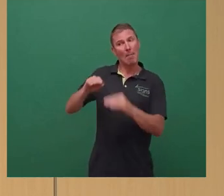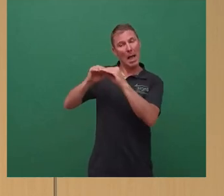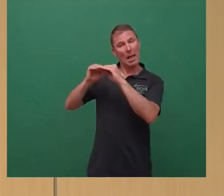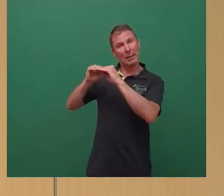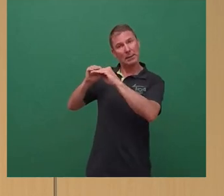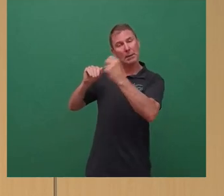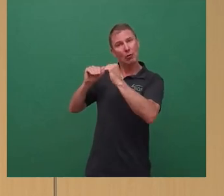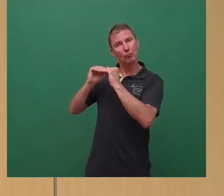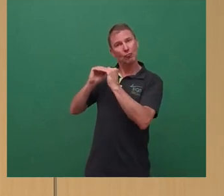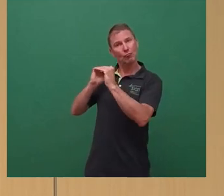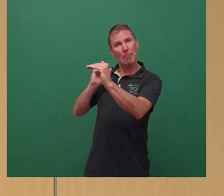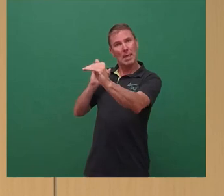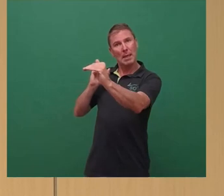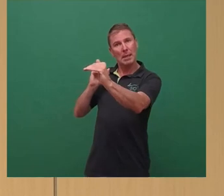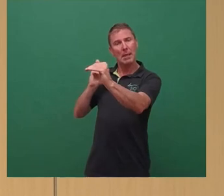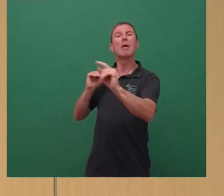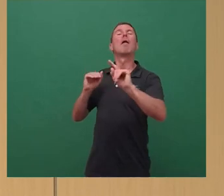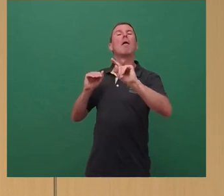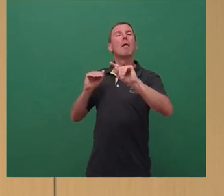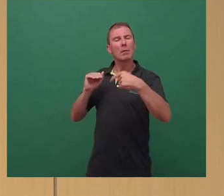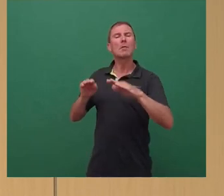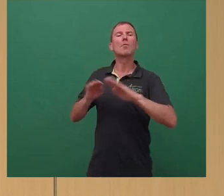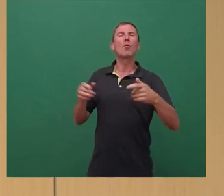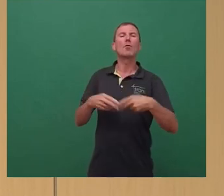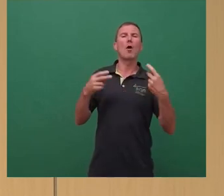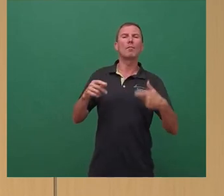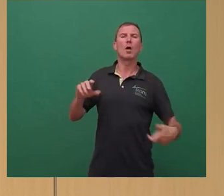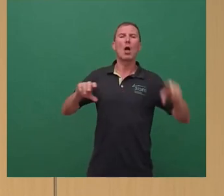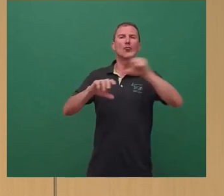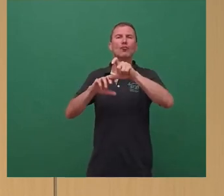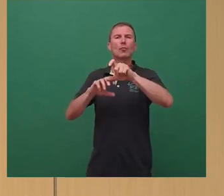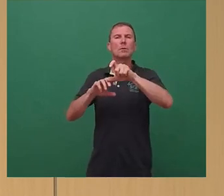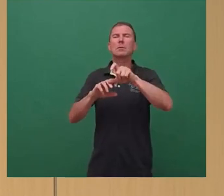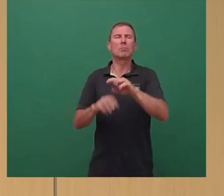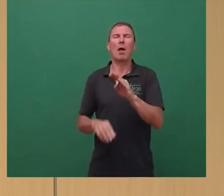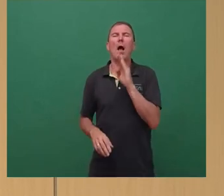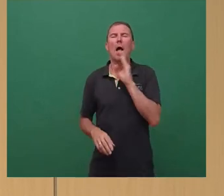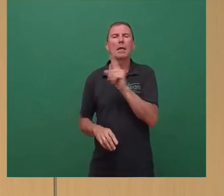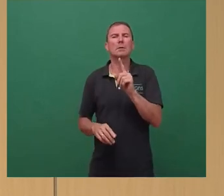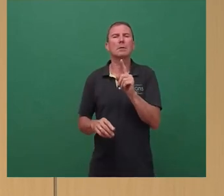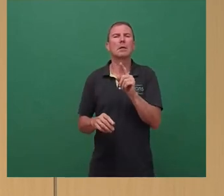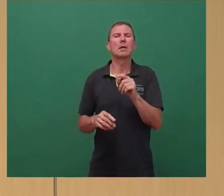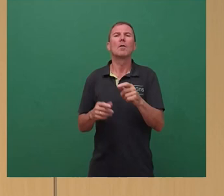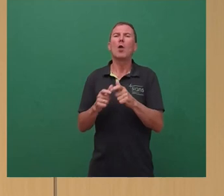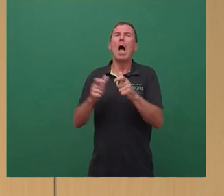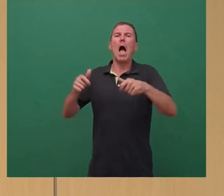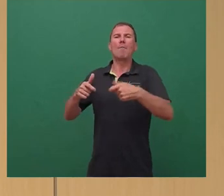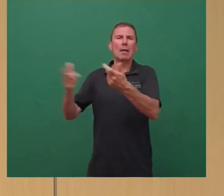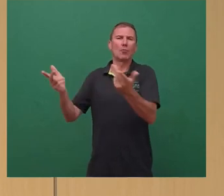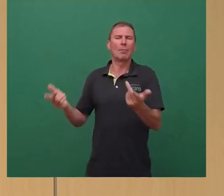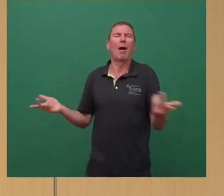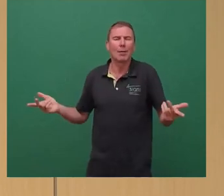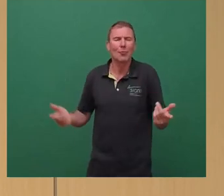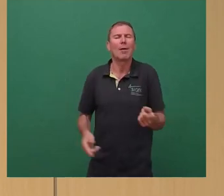stabil, dann fehlen ohne öffentliche Zuschüsse die Mittel, um die DVB auszubauen. Es wird also kein Weg daran